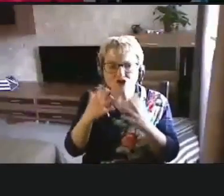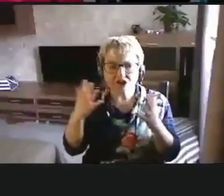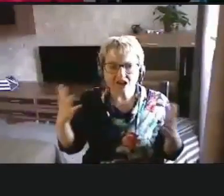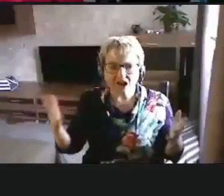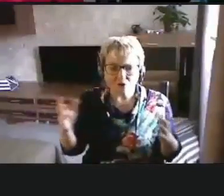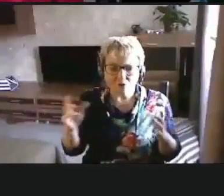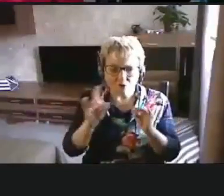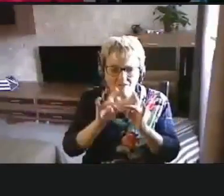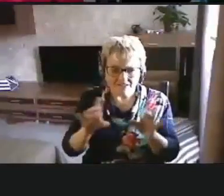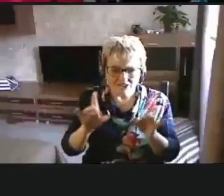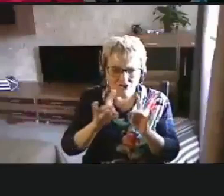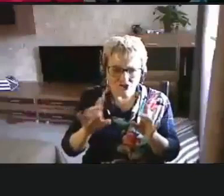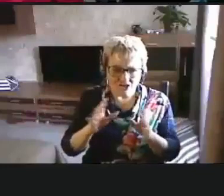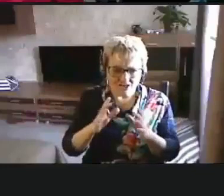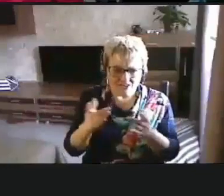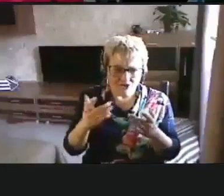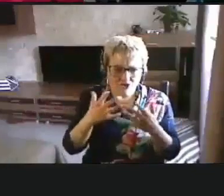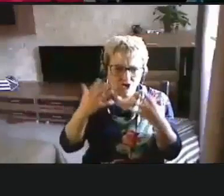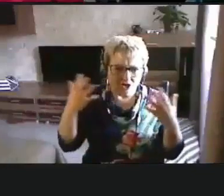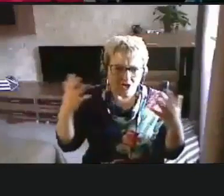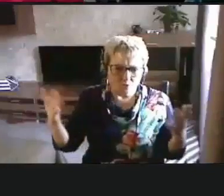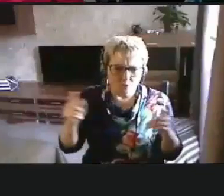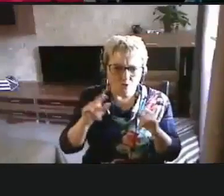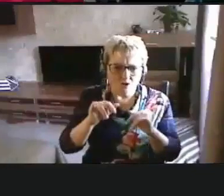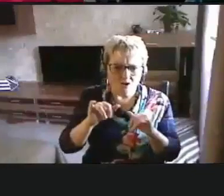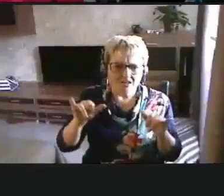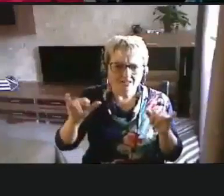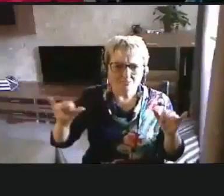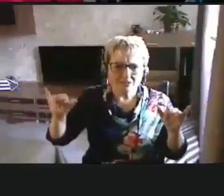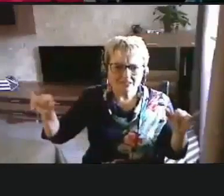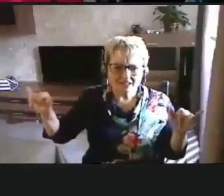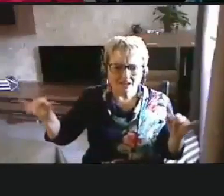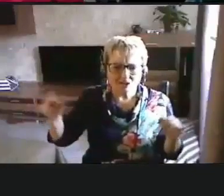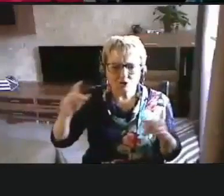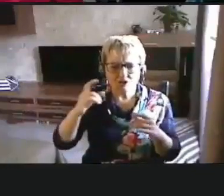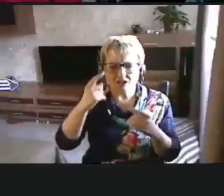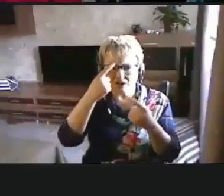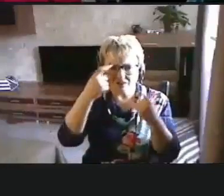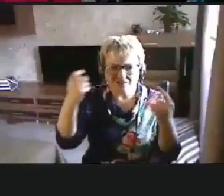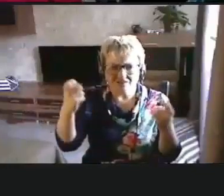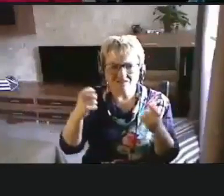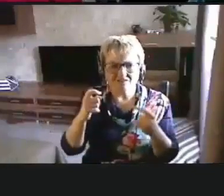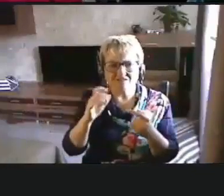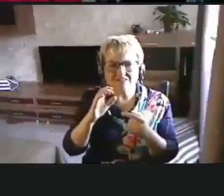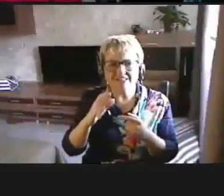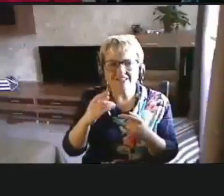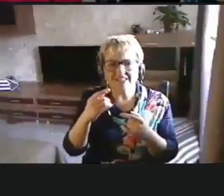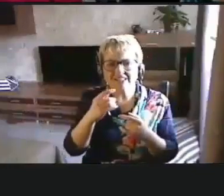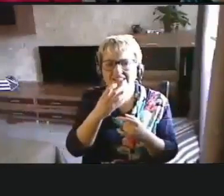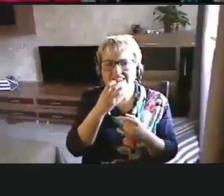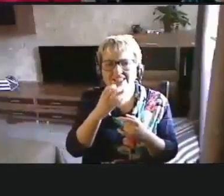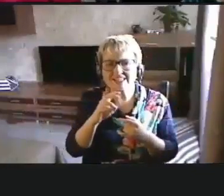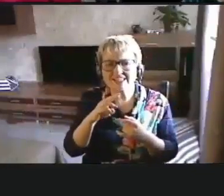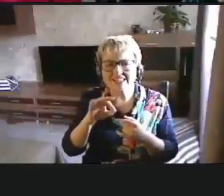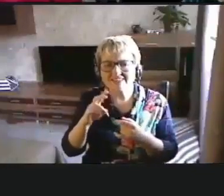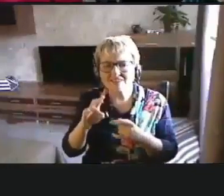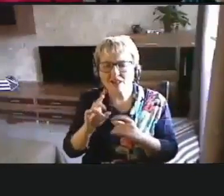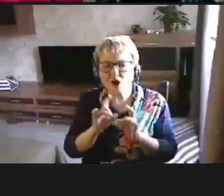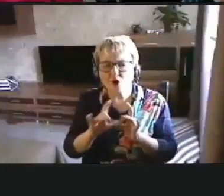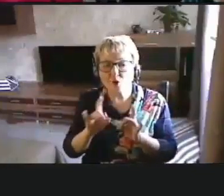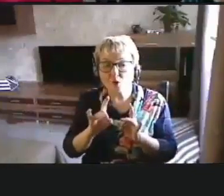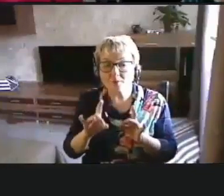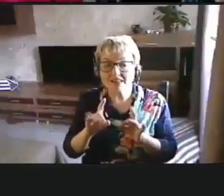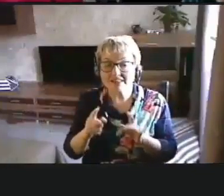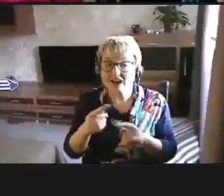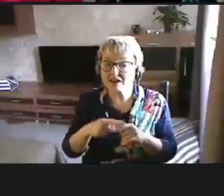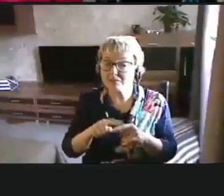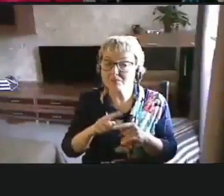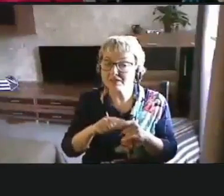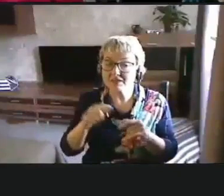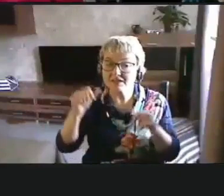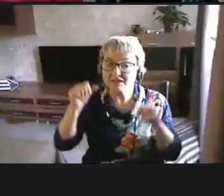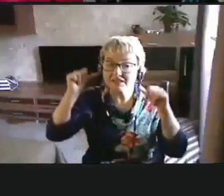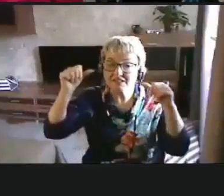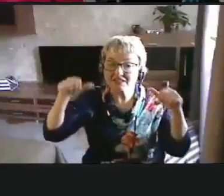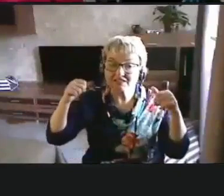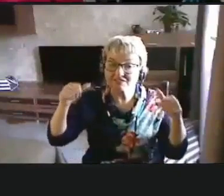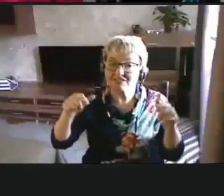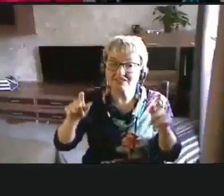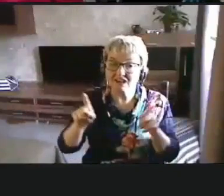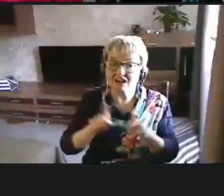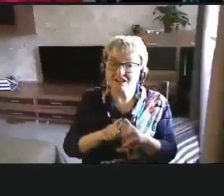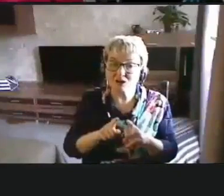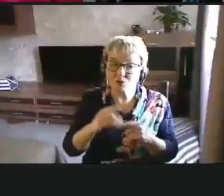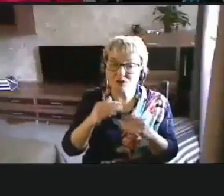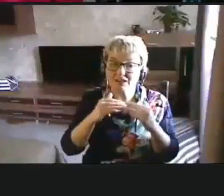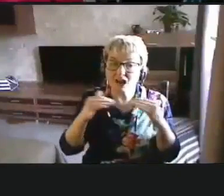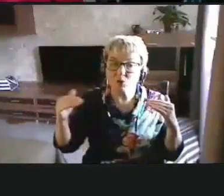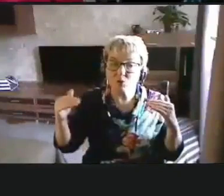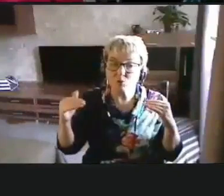вещать, широко такое распространенное вещание контента с тифлокоментарием, вот мне неизвестно о таком, скажем так,